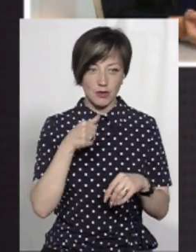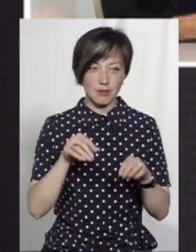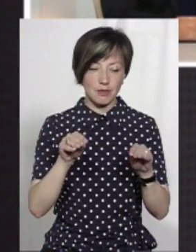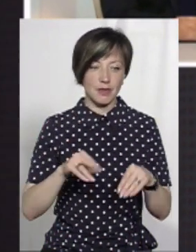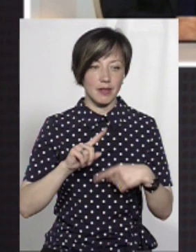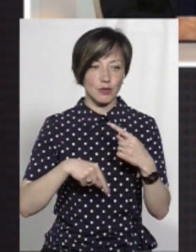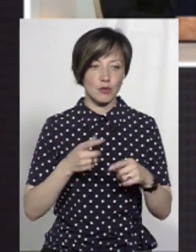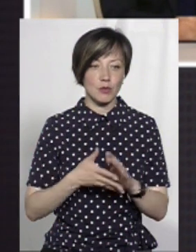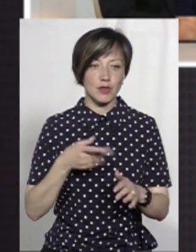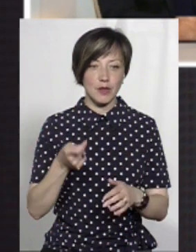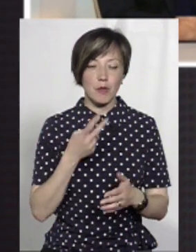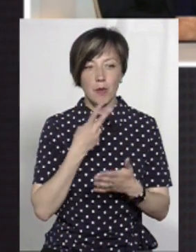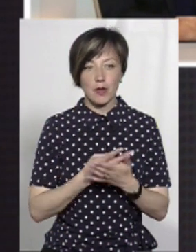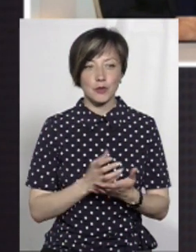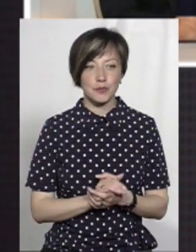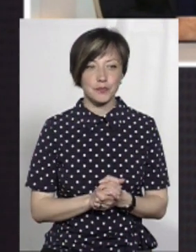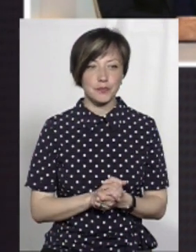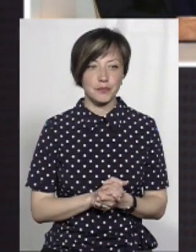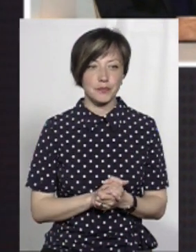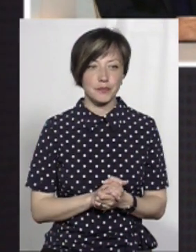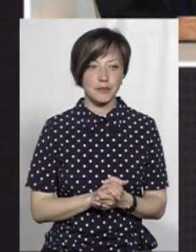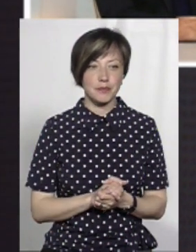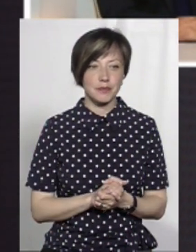буду подавати наступному році декларацію.